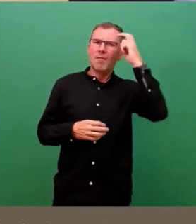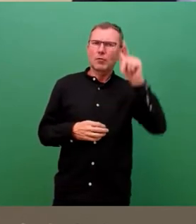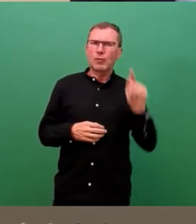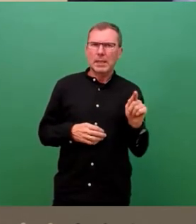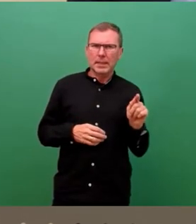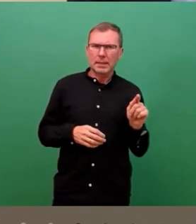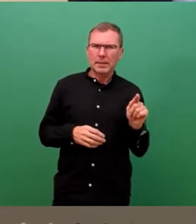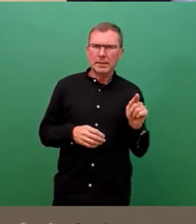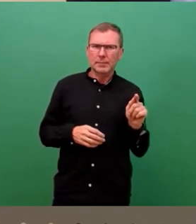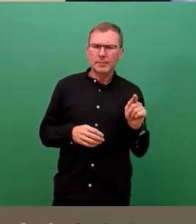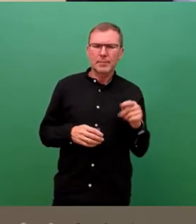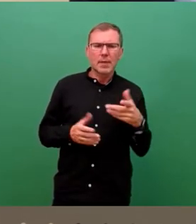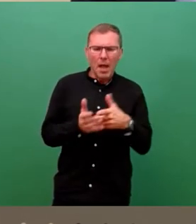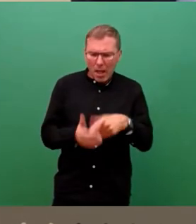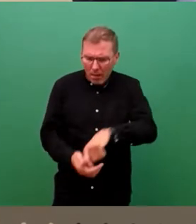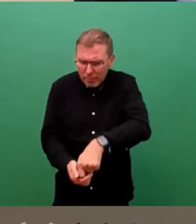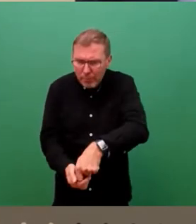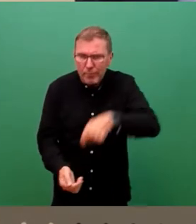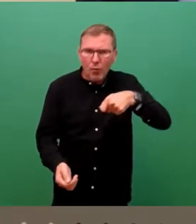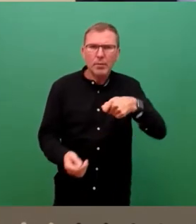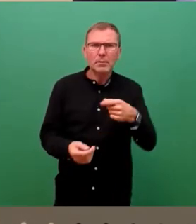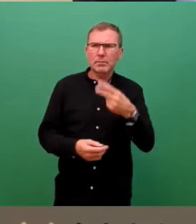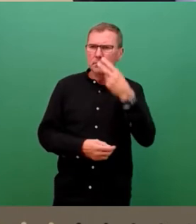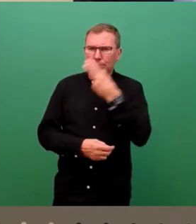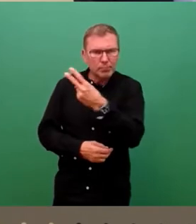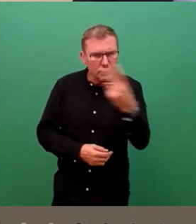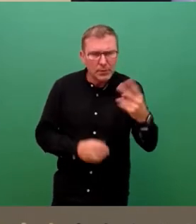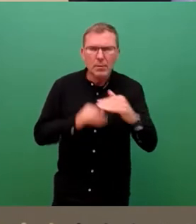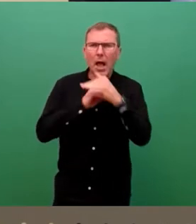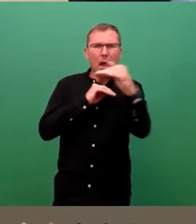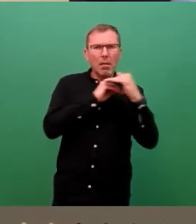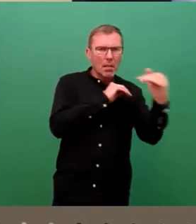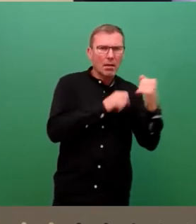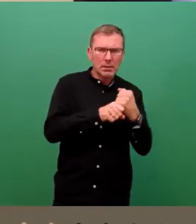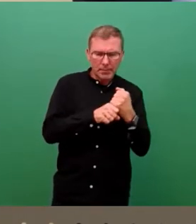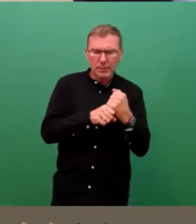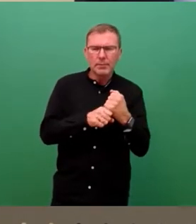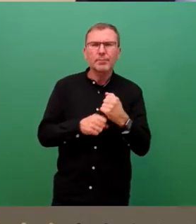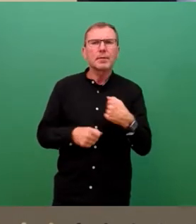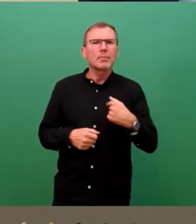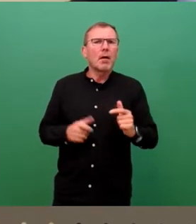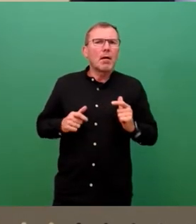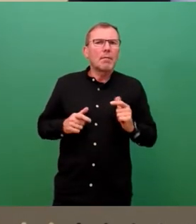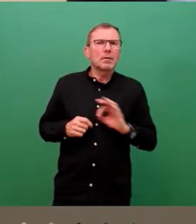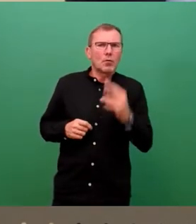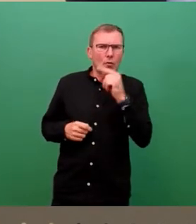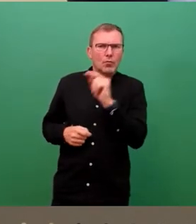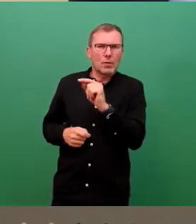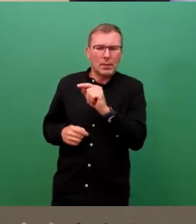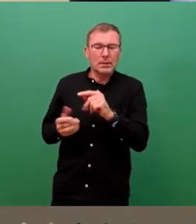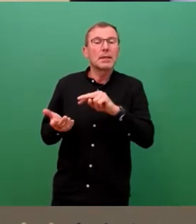Probenahme und den Augenscheinnahmen auf den Anlagen gemacht haben und wir jetzt auf ihre Gutachten erwarten. Die sind für die 38.